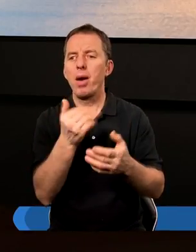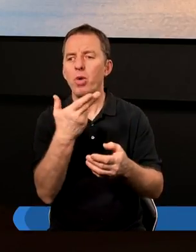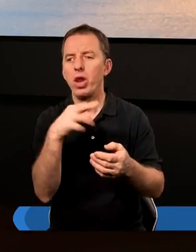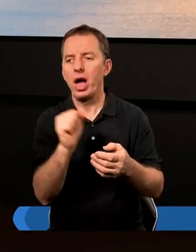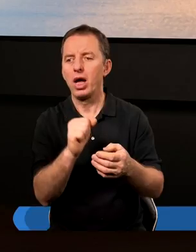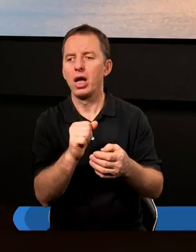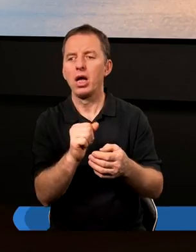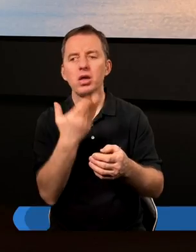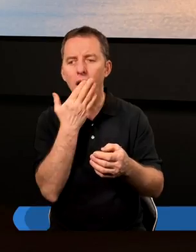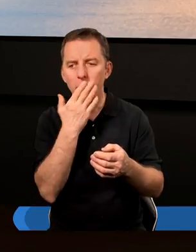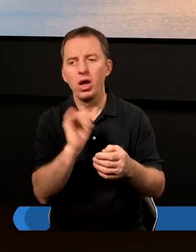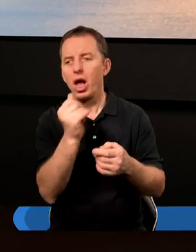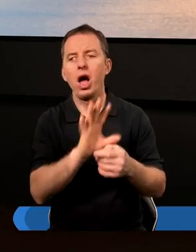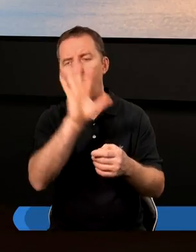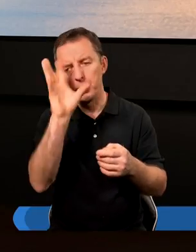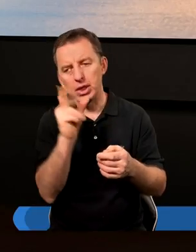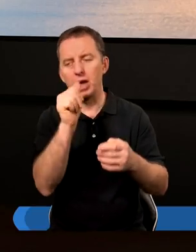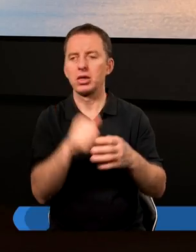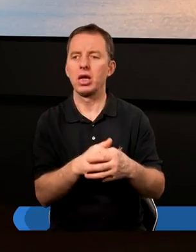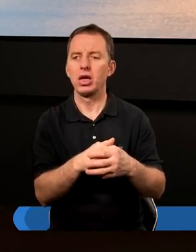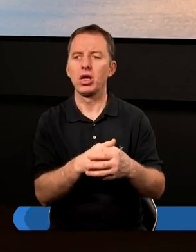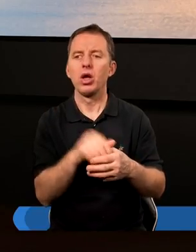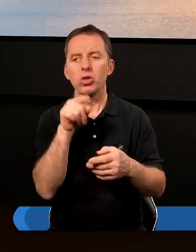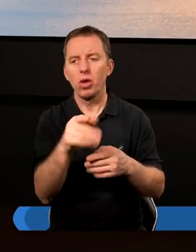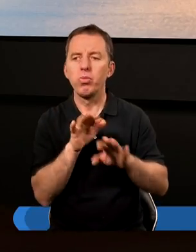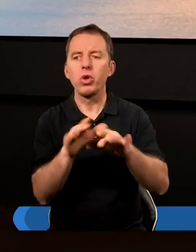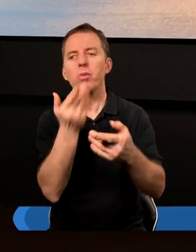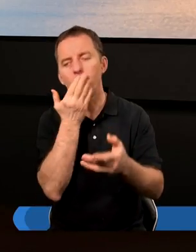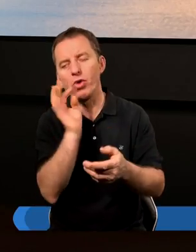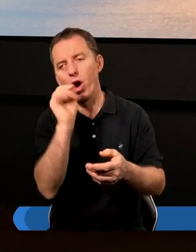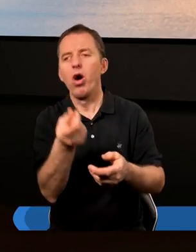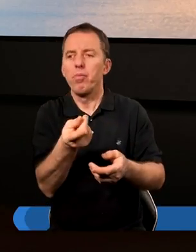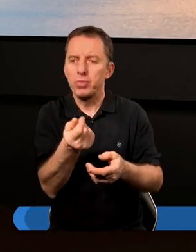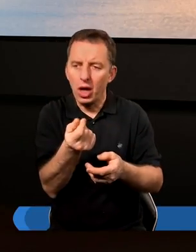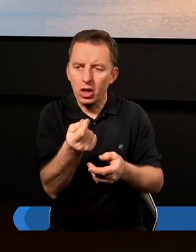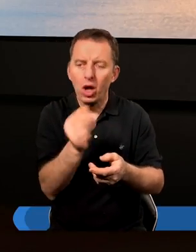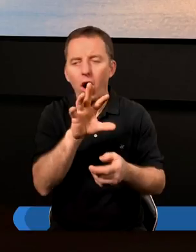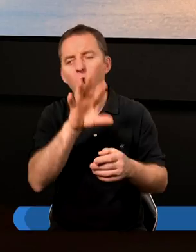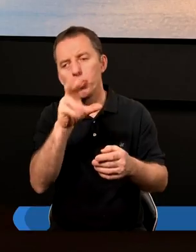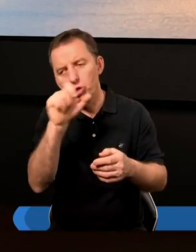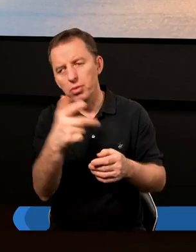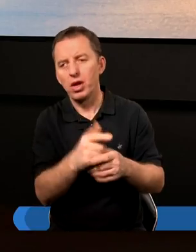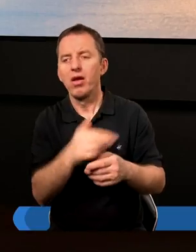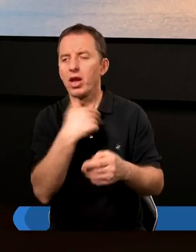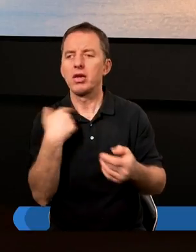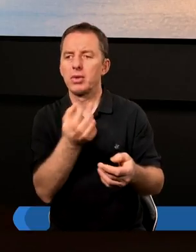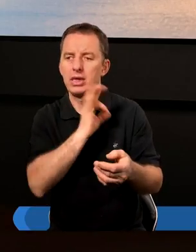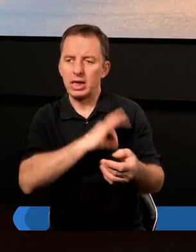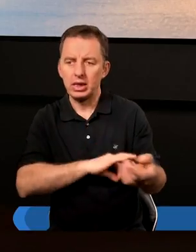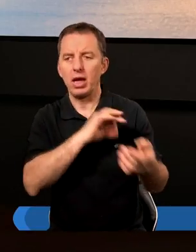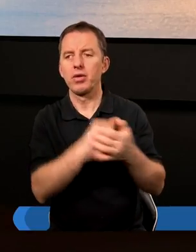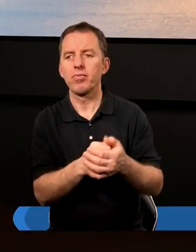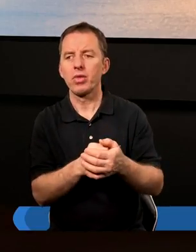Mamona, no myślę, że nie mówimy o jakiejś abstrakcji. Potocznie mówi się o pieniądzach, w ogóle o czymś, co jest naszym zyskiem.